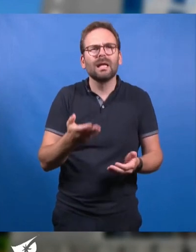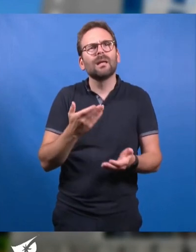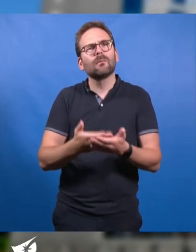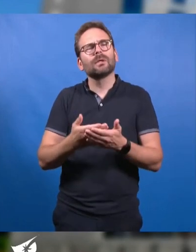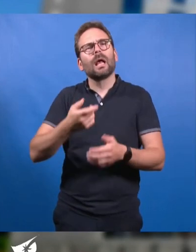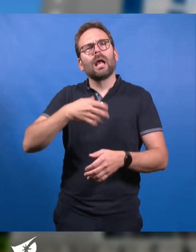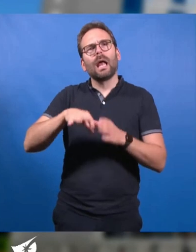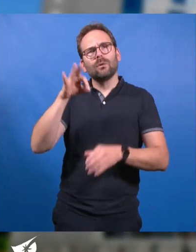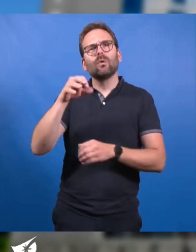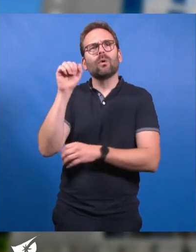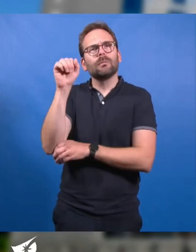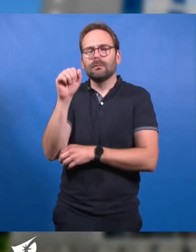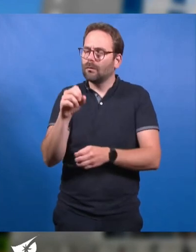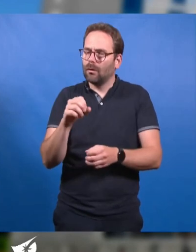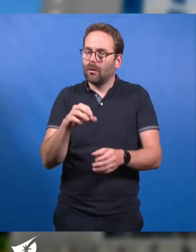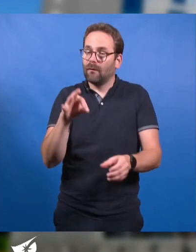communistes voteront la délibération,